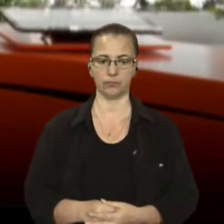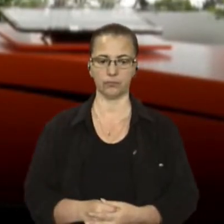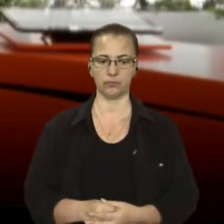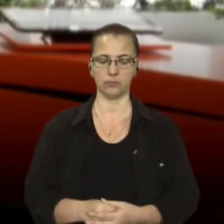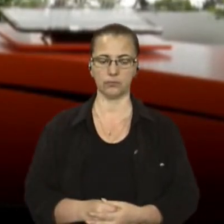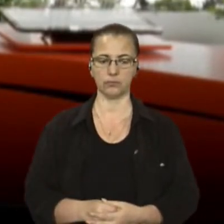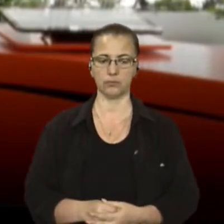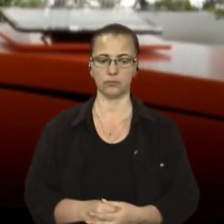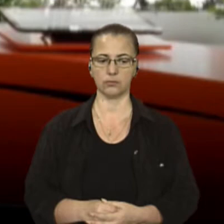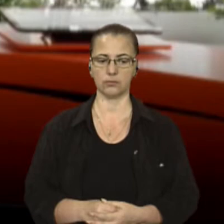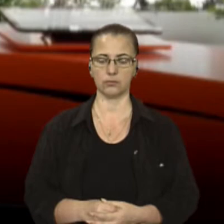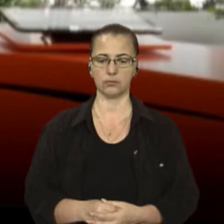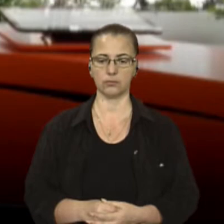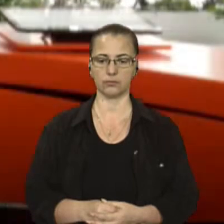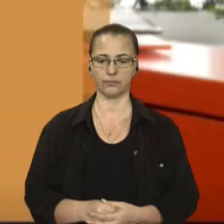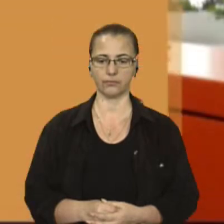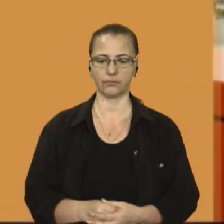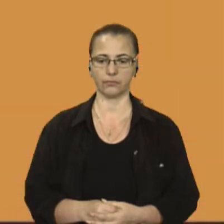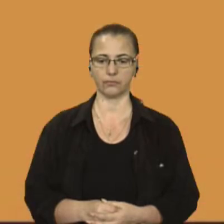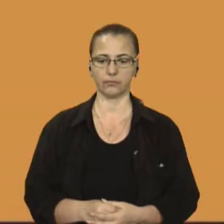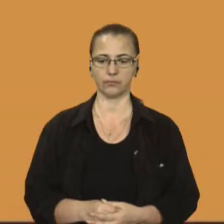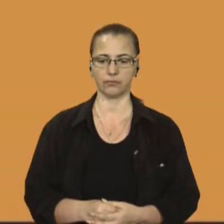зменшення туристів у порівнянні з минулого року.